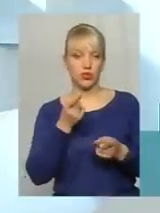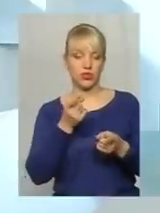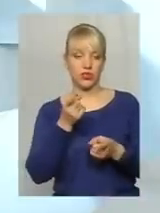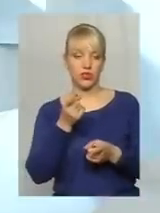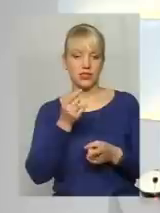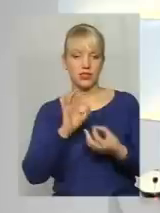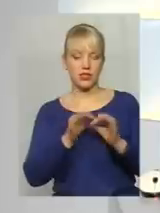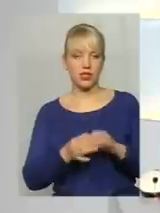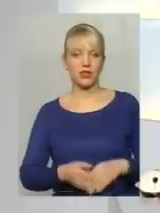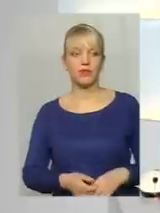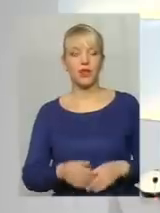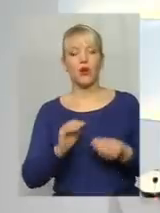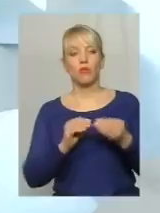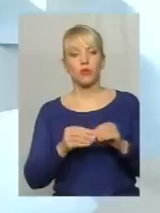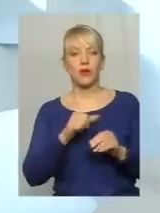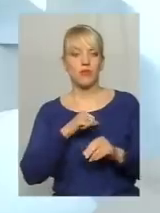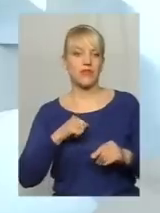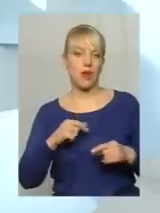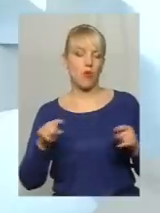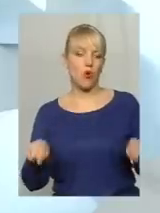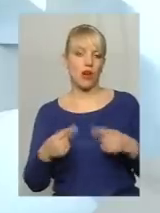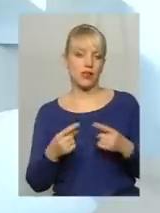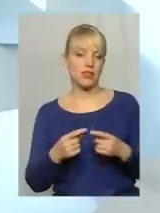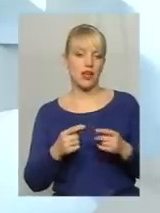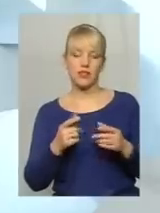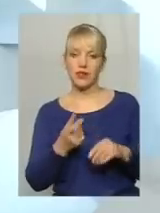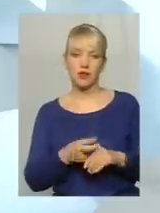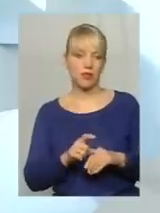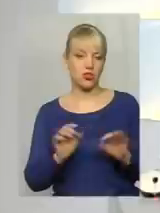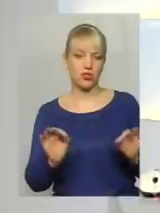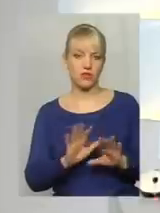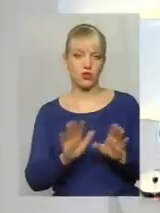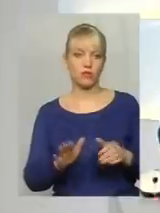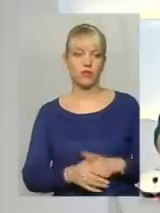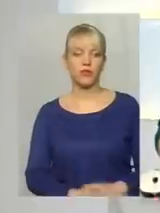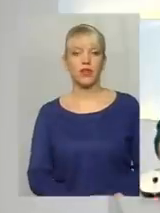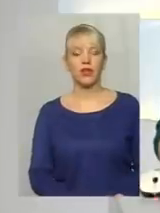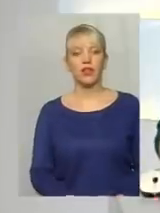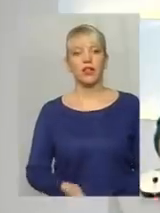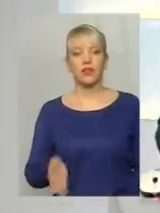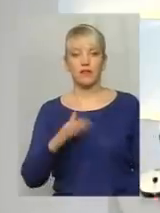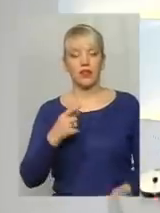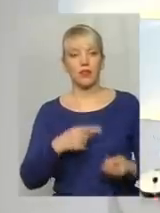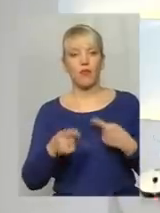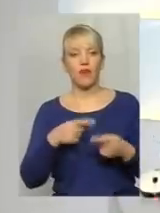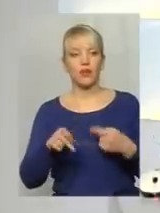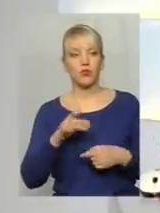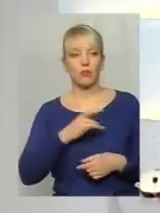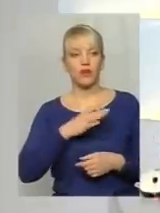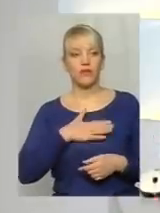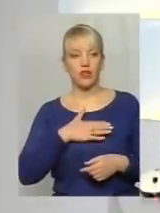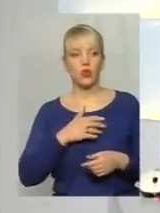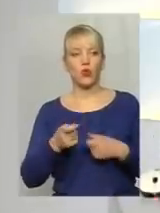Проблема в самій самоорганізації мешканців. Так, тільки в самоорганізації, більше ні в чому. Ну і давайте повернемось до приватної